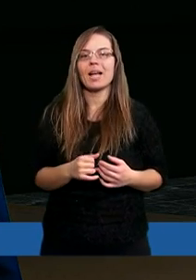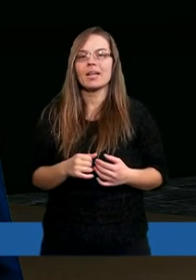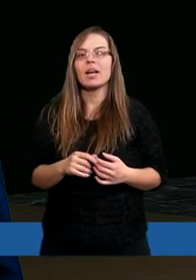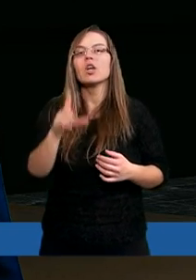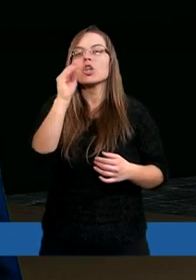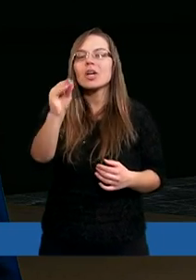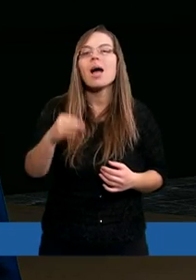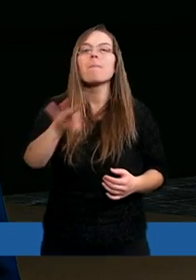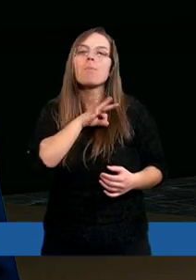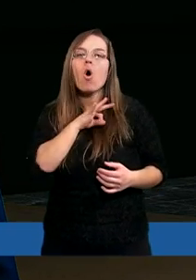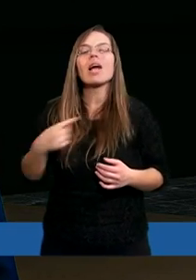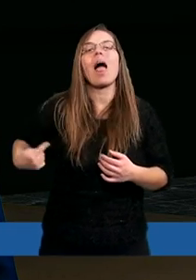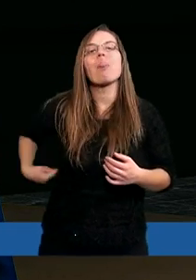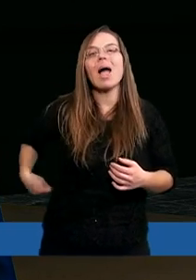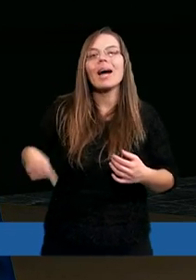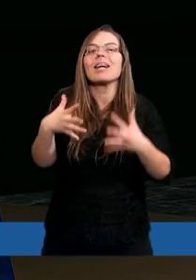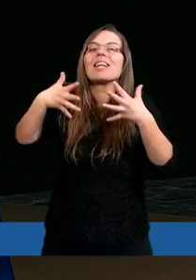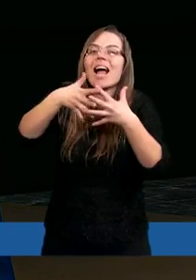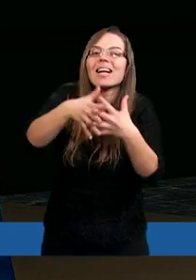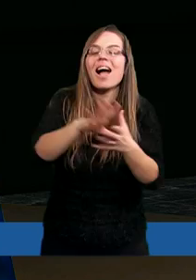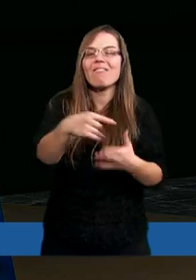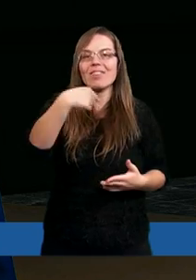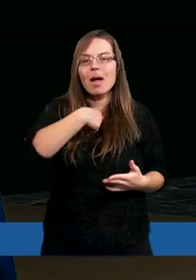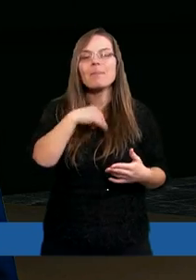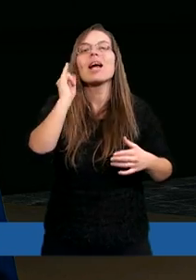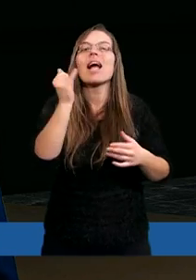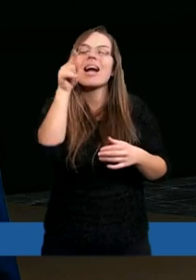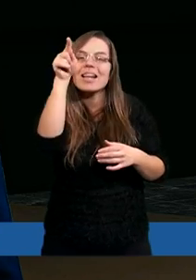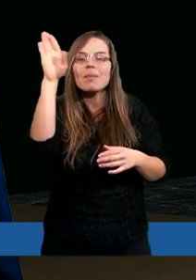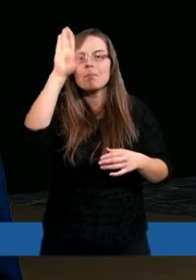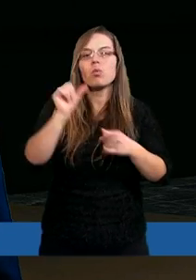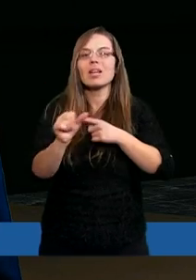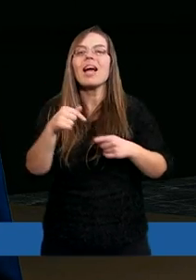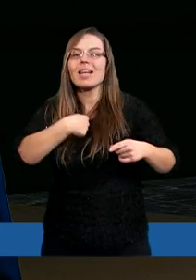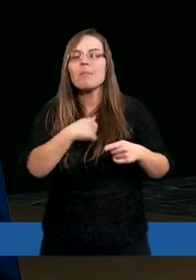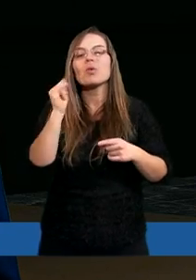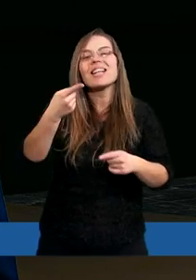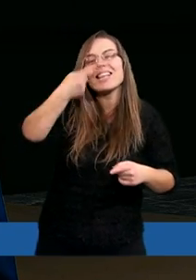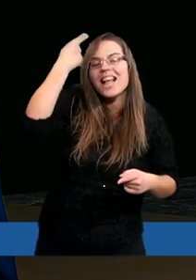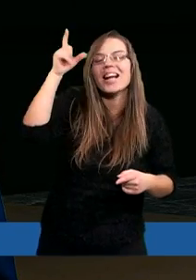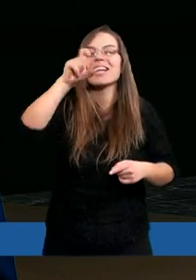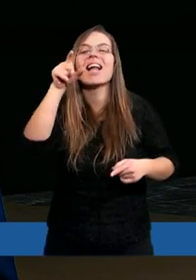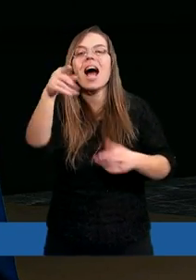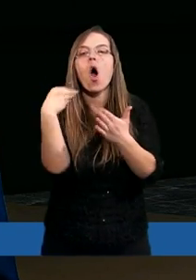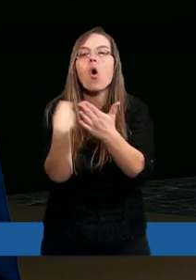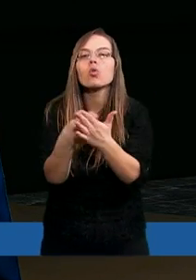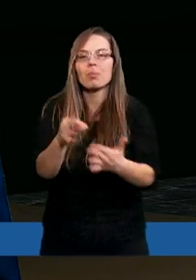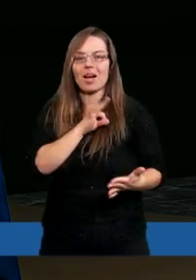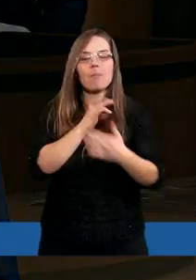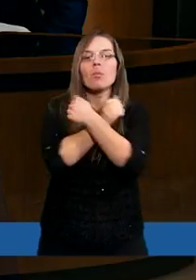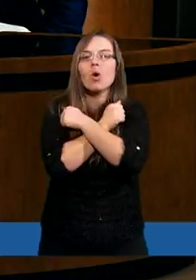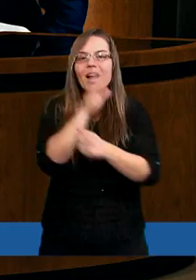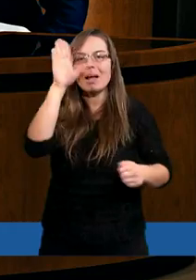też, że moje nerki zanikają we mnie, za tym tęskniąc. Hiob tęskni za swoim Odkupicielem, za